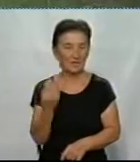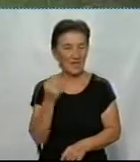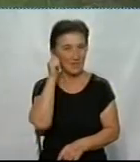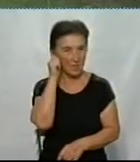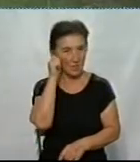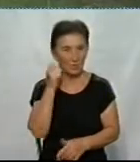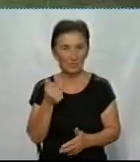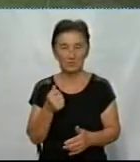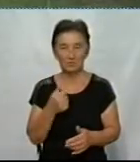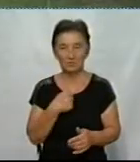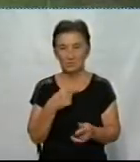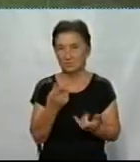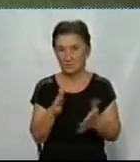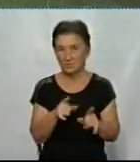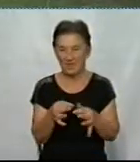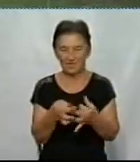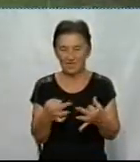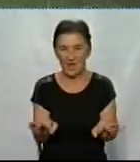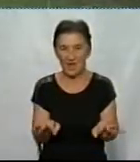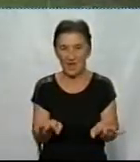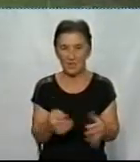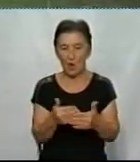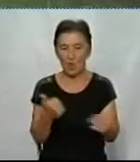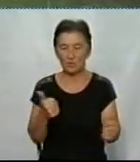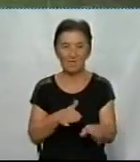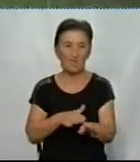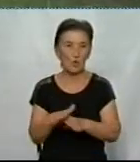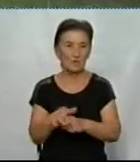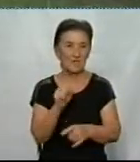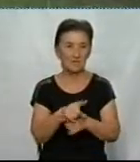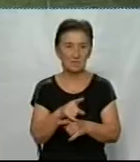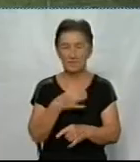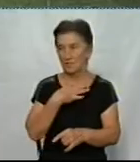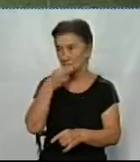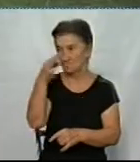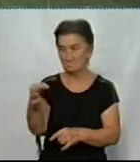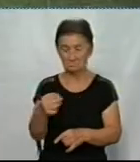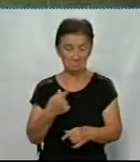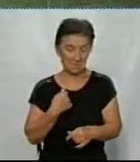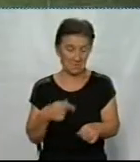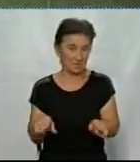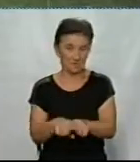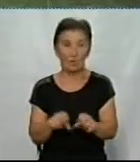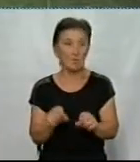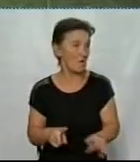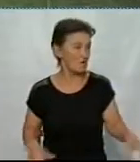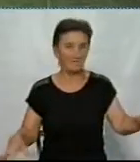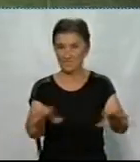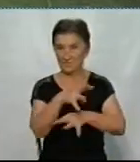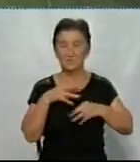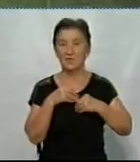я тебе звільняю від виконання завдання. Я сказав, що як всі таки є, я не можу там залишитися.